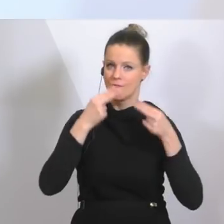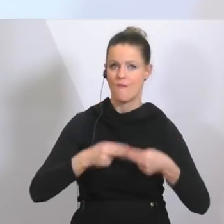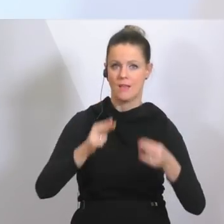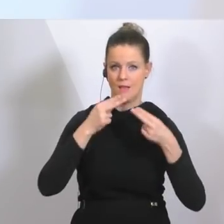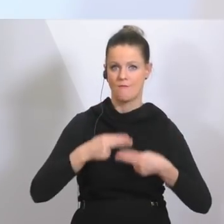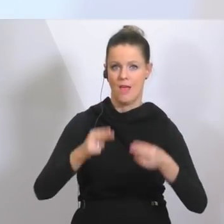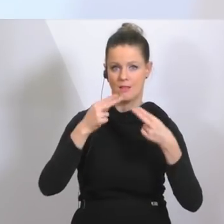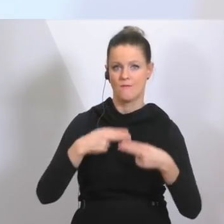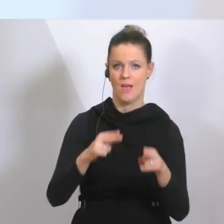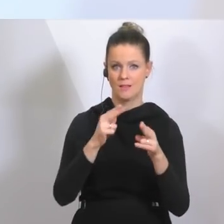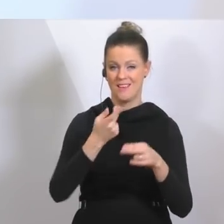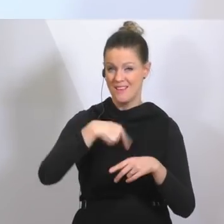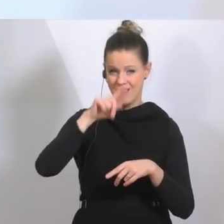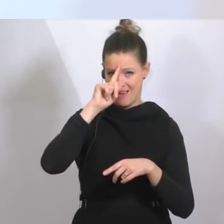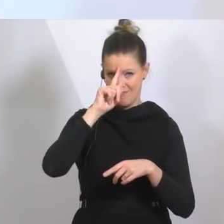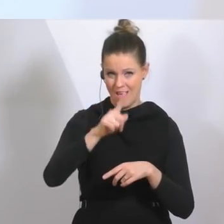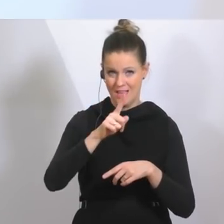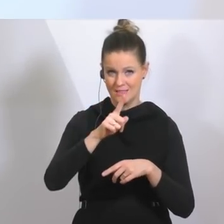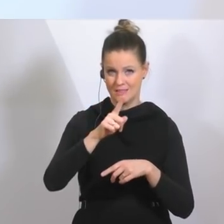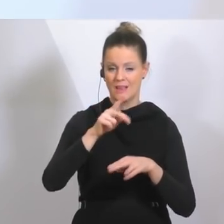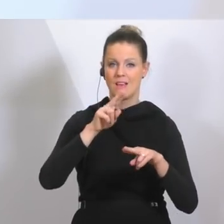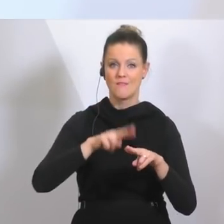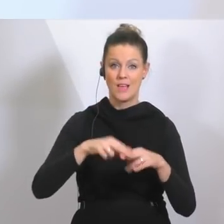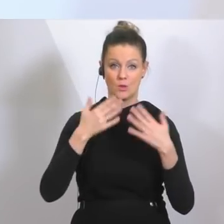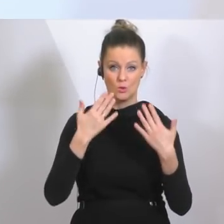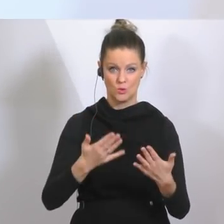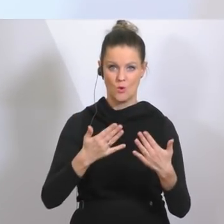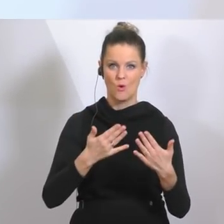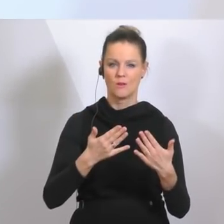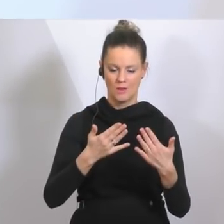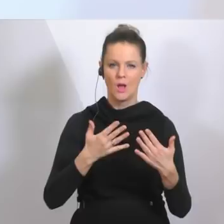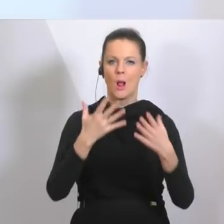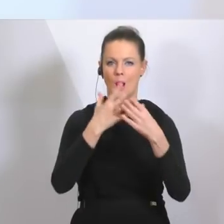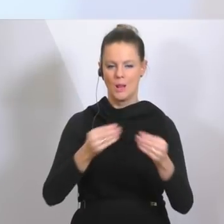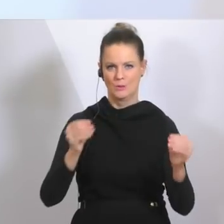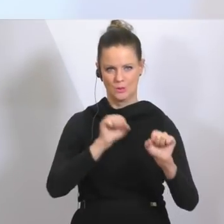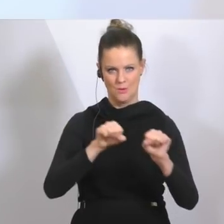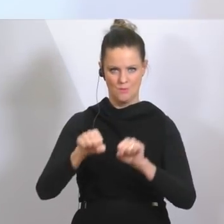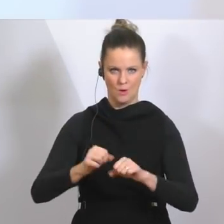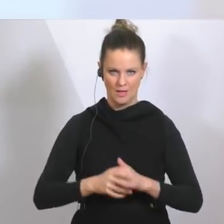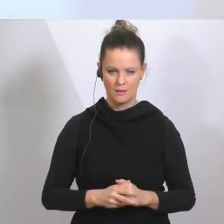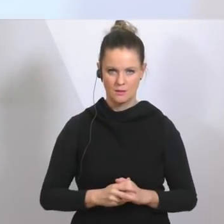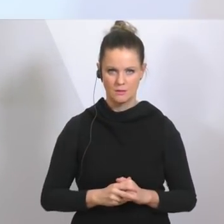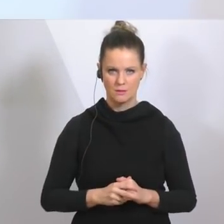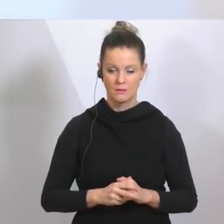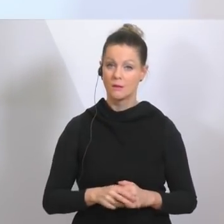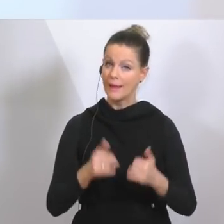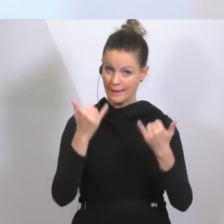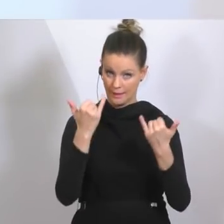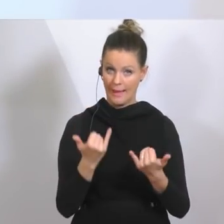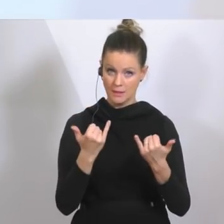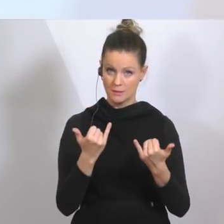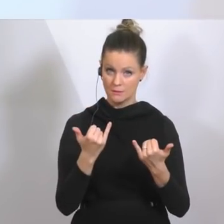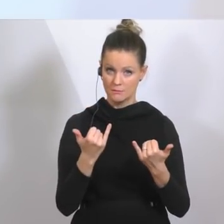wir wissen, dann ist eine Lösungsperspektive möglich und machbar. Jetzt ist es tatsächlich so,